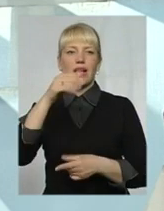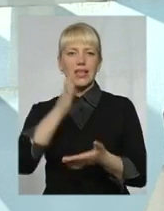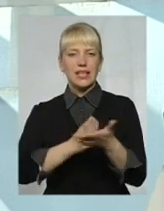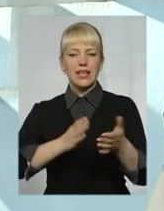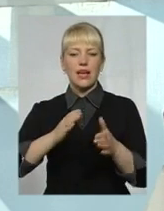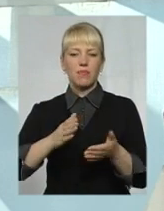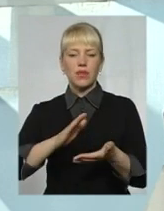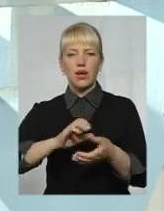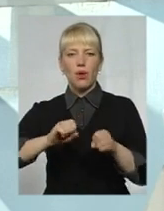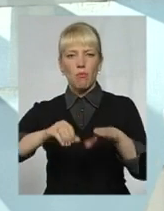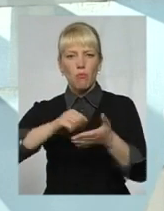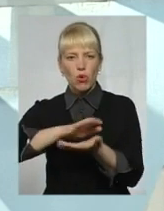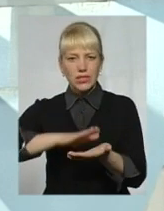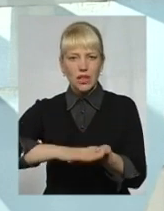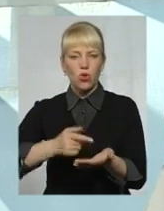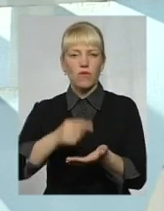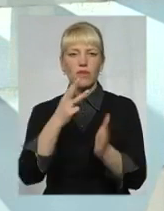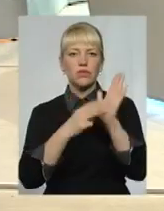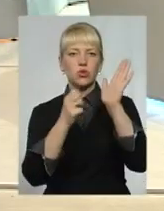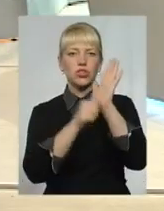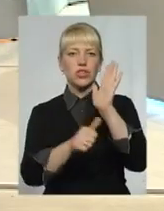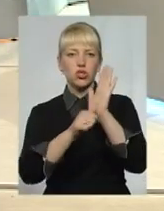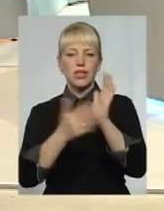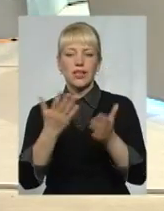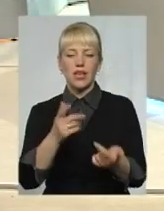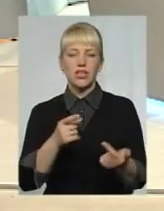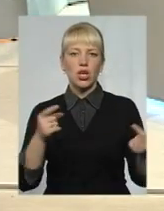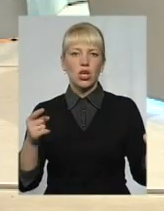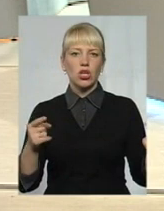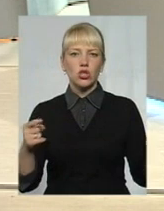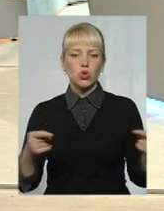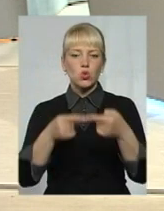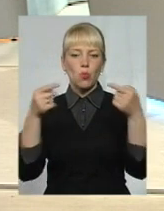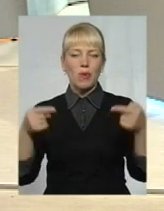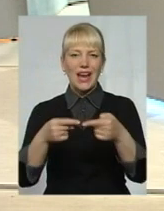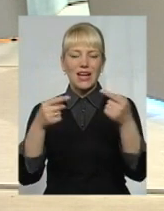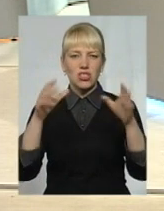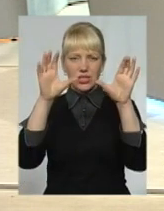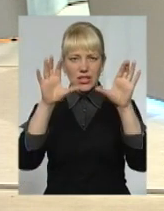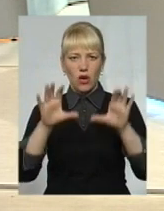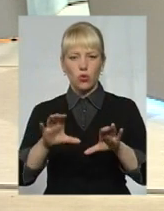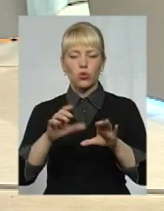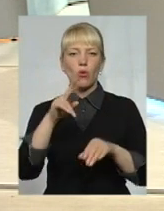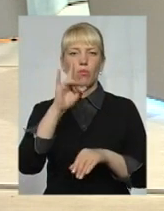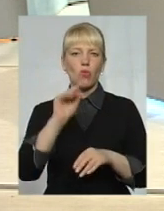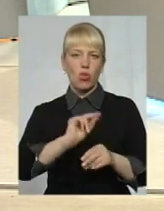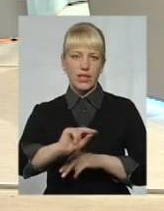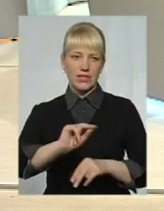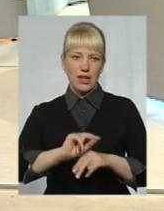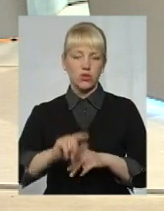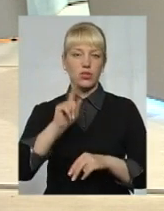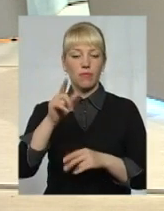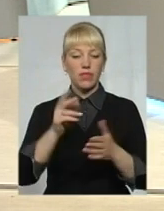постанова 866, які суперечать закону про наставництво. Тому що